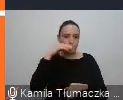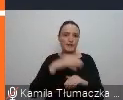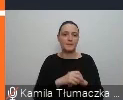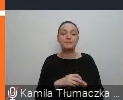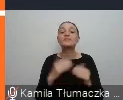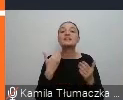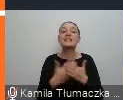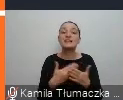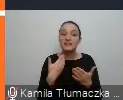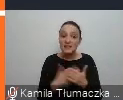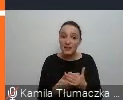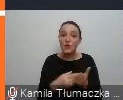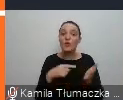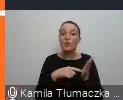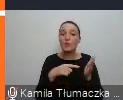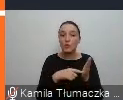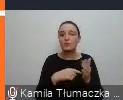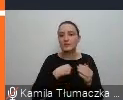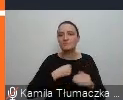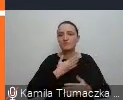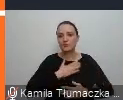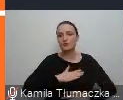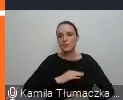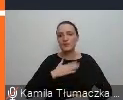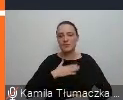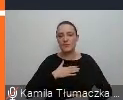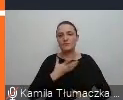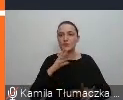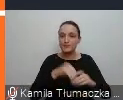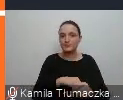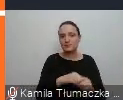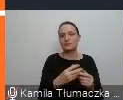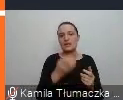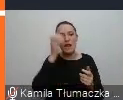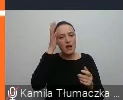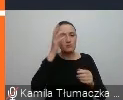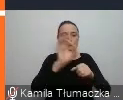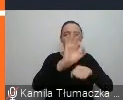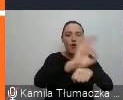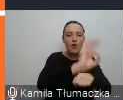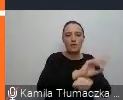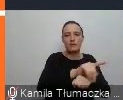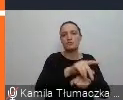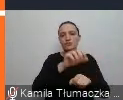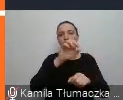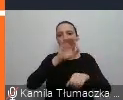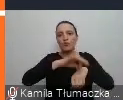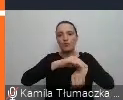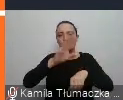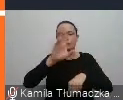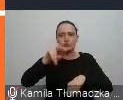na przykład miałam przyjemność współuczestniczyć w projekcie, o którym pani doktor Budzińska